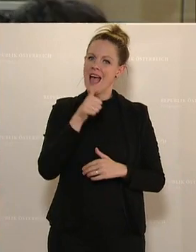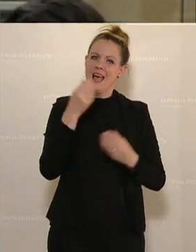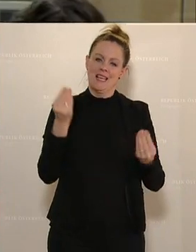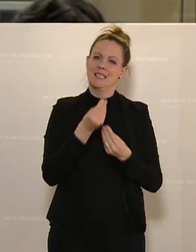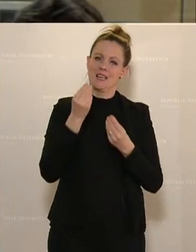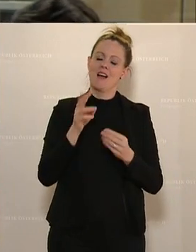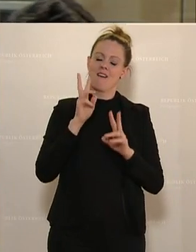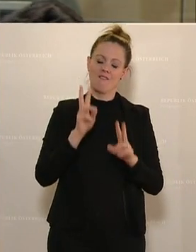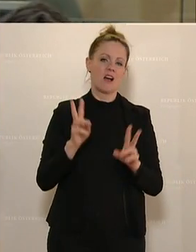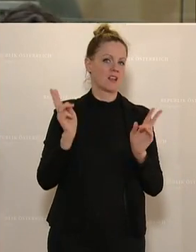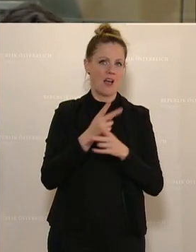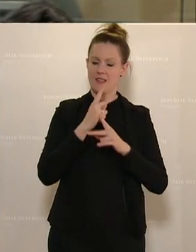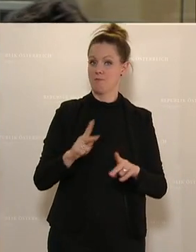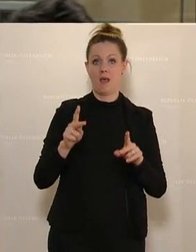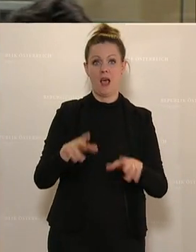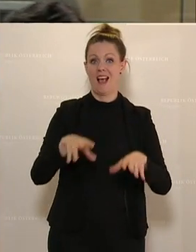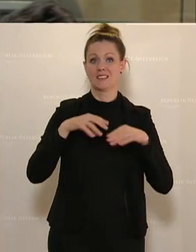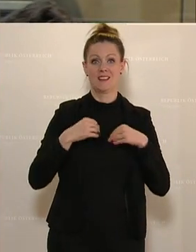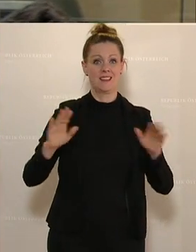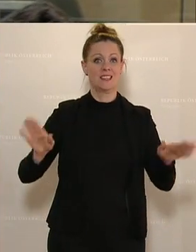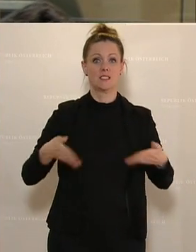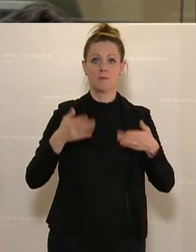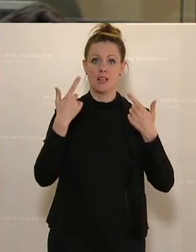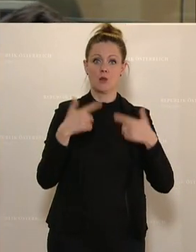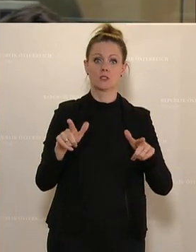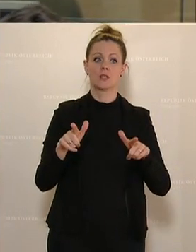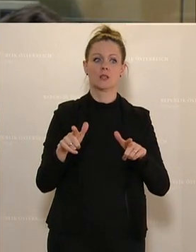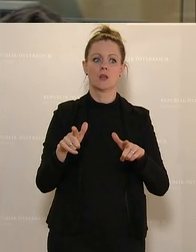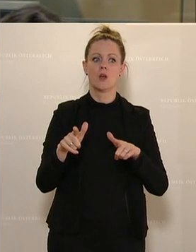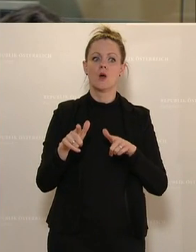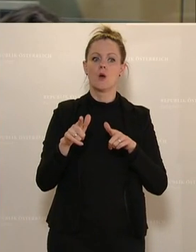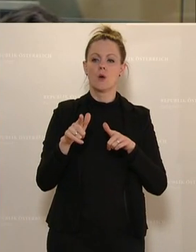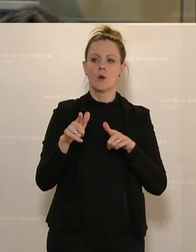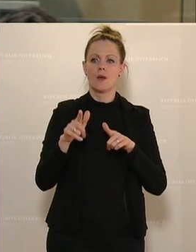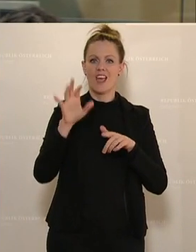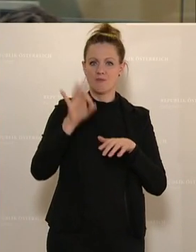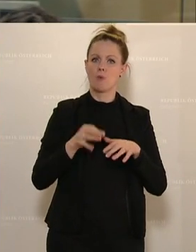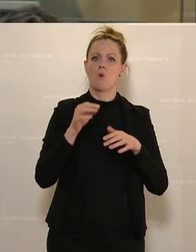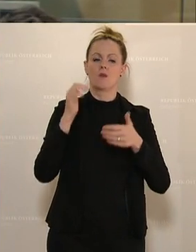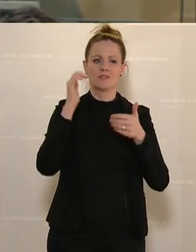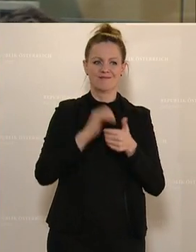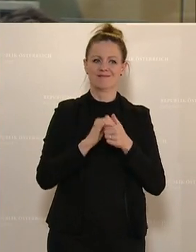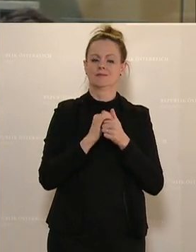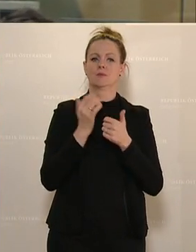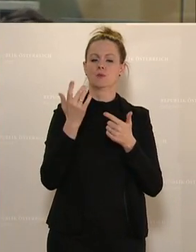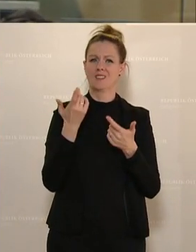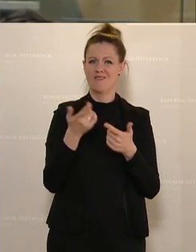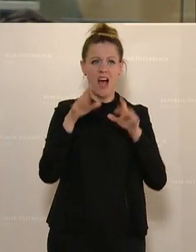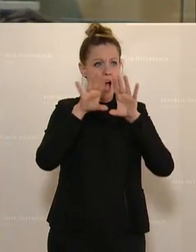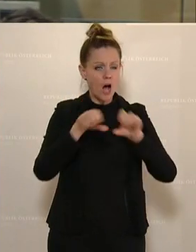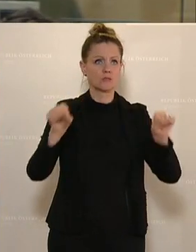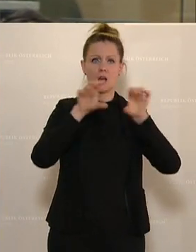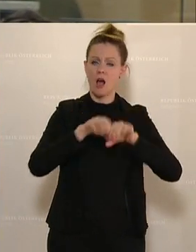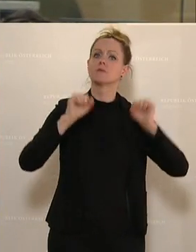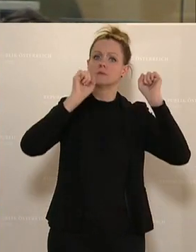langsam nicht mehr akzeptiere, ist die Disziplinlosigkeit im ÖVP-Parlamentsklub, wenn wir uns wiederholt in mehreren Präsidialen gemeinsam